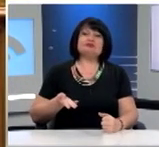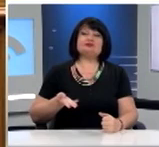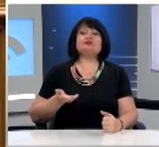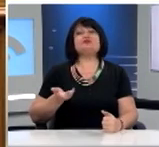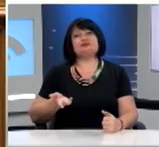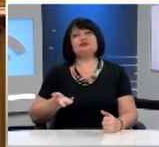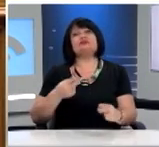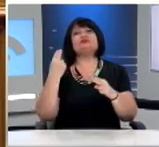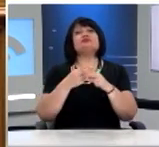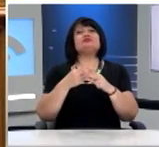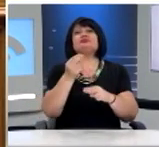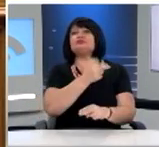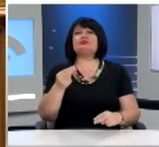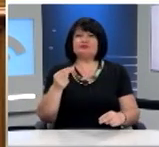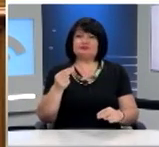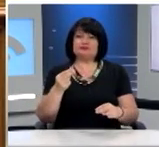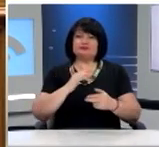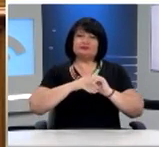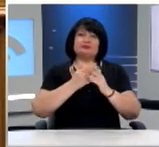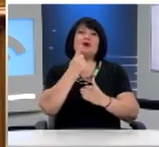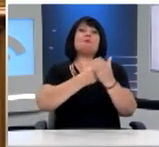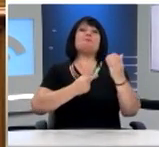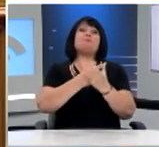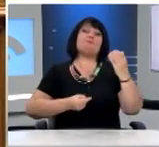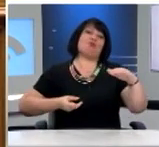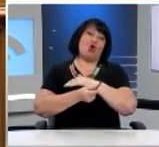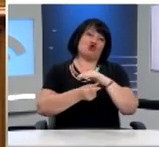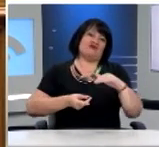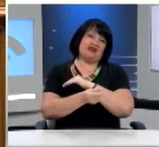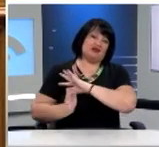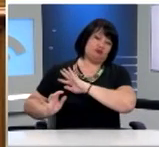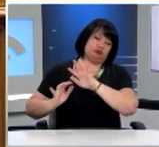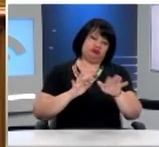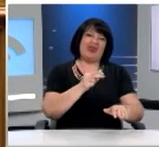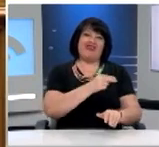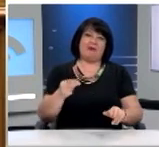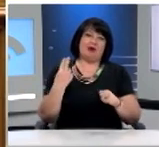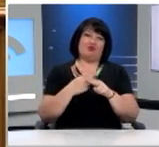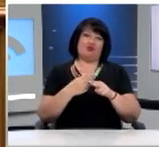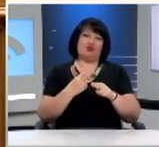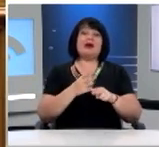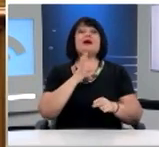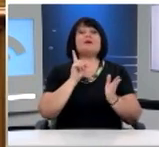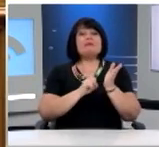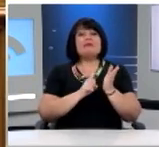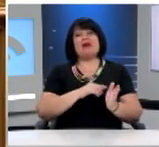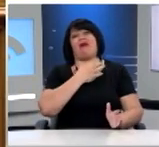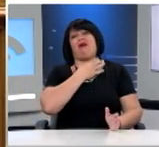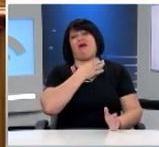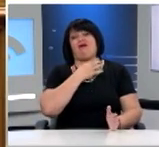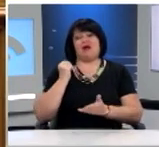ένα κρίσιμο ζήτημα απασχολεί την Ελλάδα, το προσφυγικό. Για να αντιμετωπιστεί αυτό κρίνεται αδίρτη ανάγκη η πολιτεία μέσω